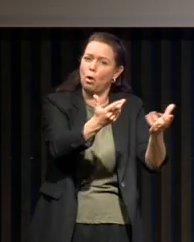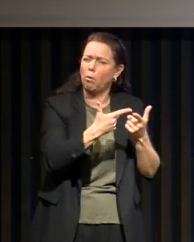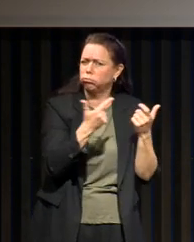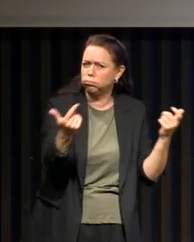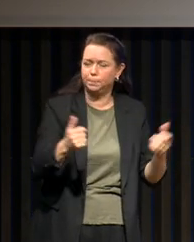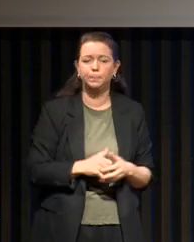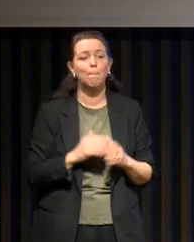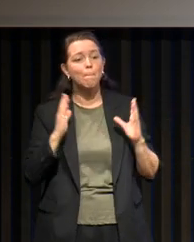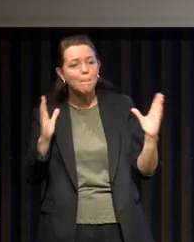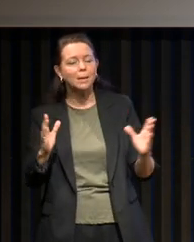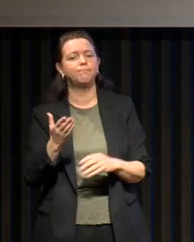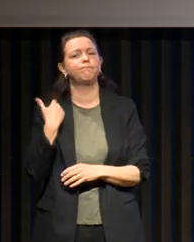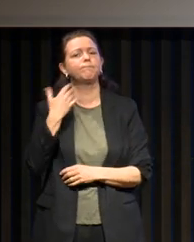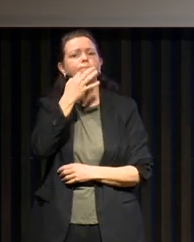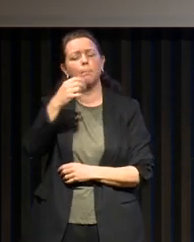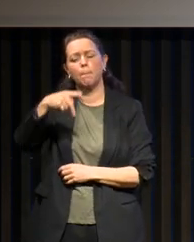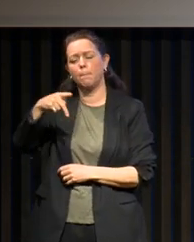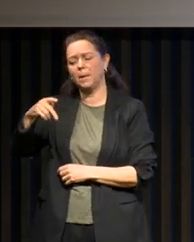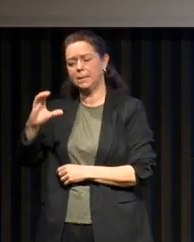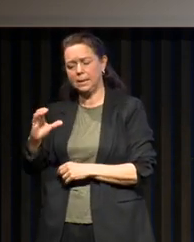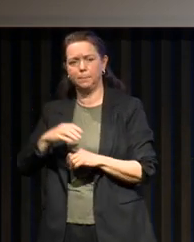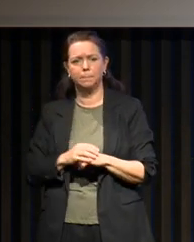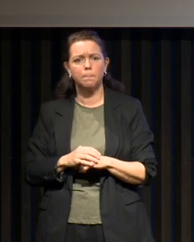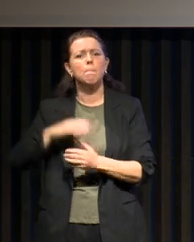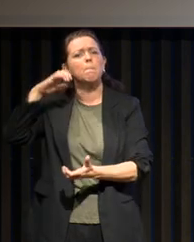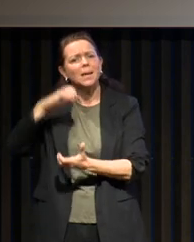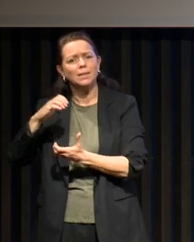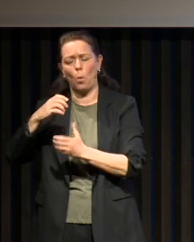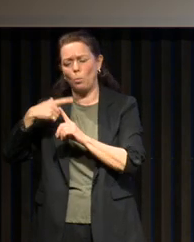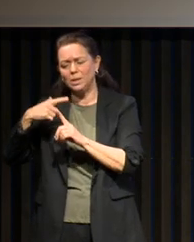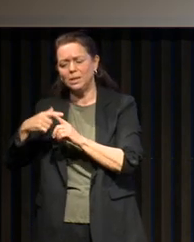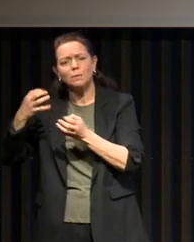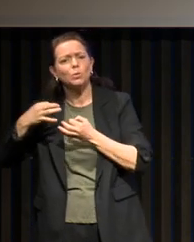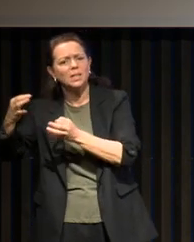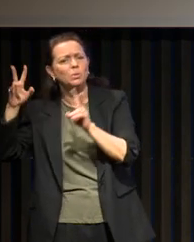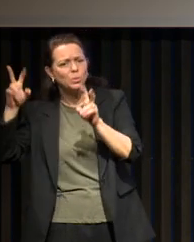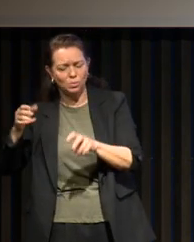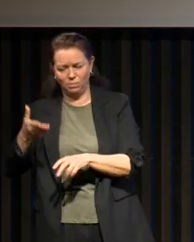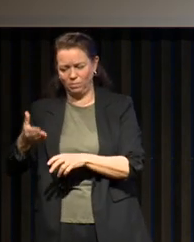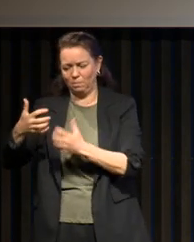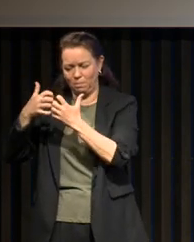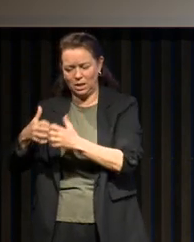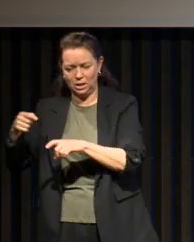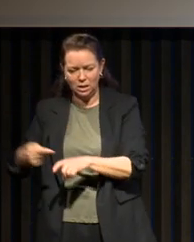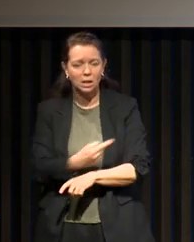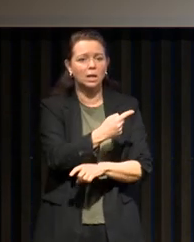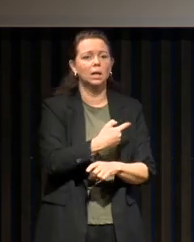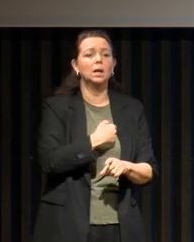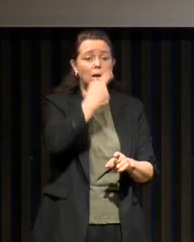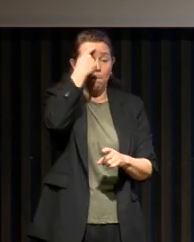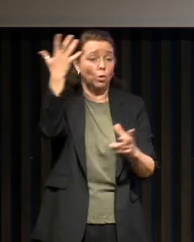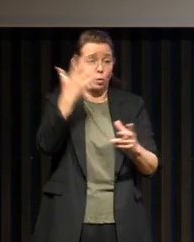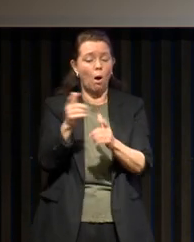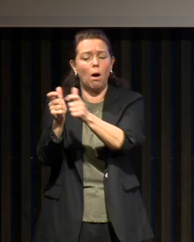Généralement, on entend parler de la PPC. Et quand on parle de la pression positive continue, on regarde tous ces traitements, il y a souvent l'idée que one size fits all